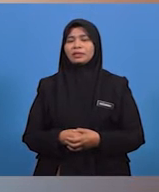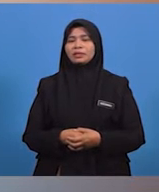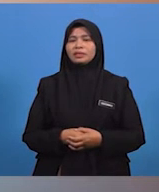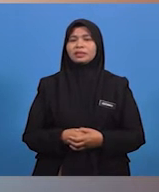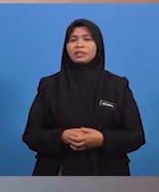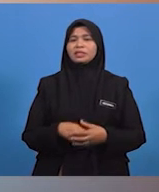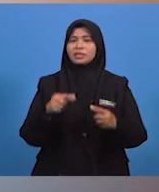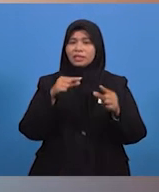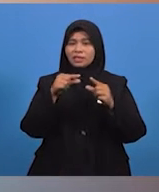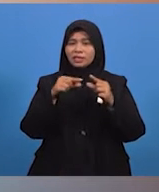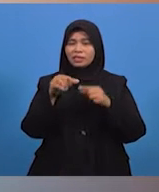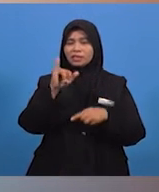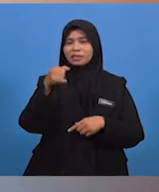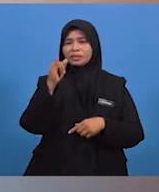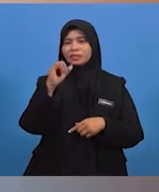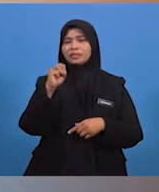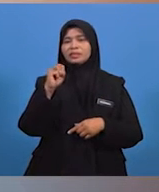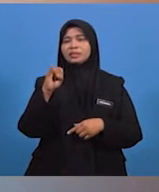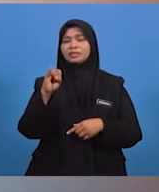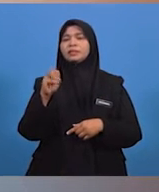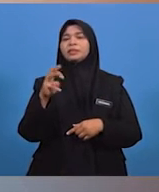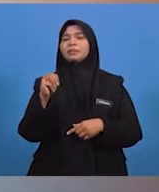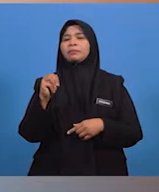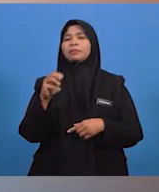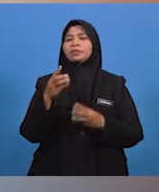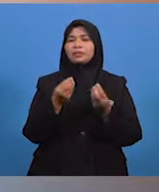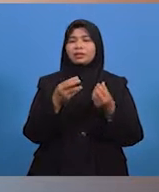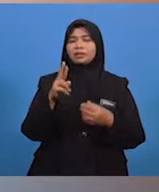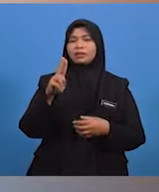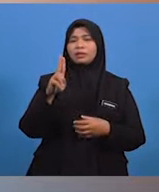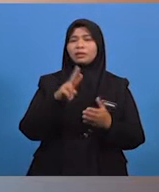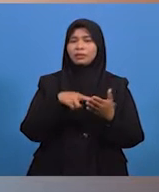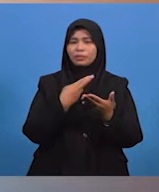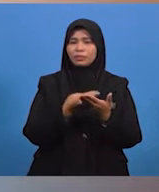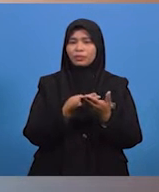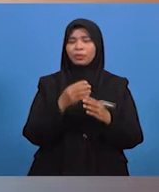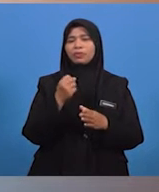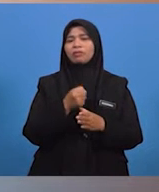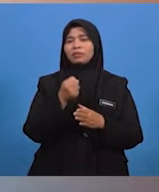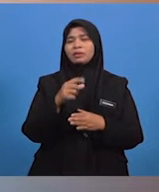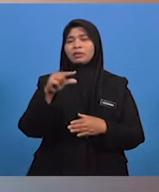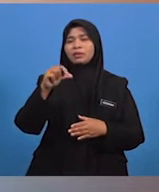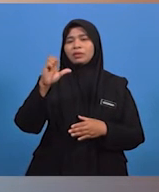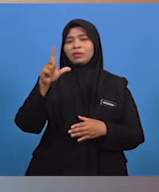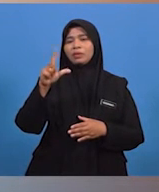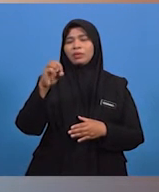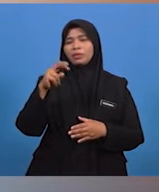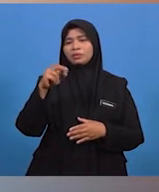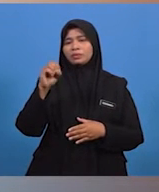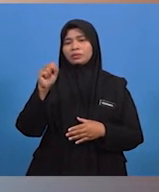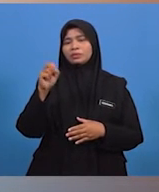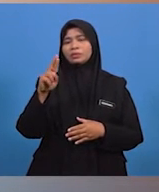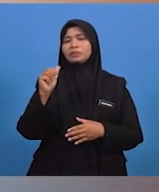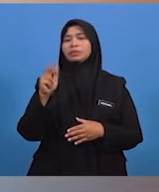diberikan ialah Gerakan jisim, tanah runtuh atau gelongsoran tanah. Lihat soalan